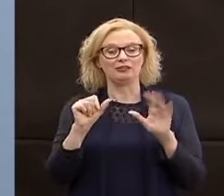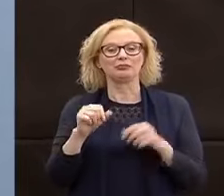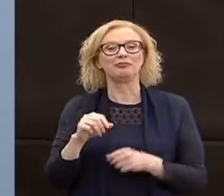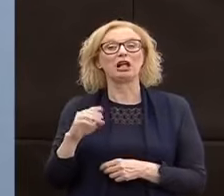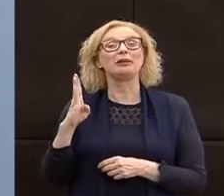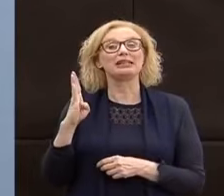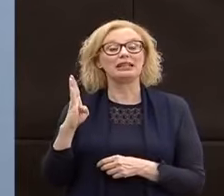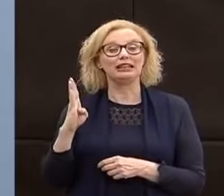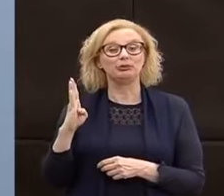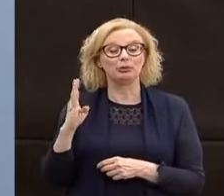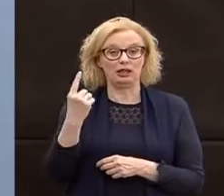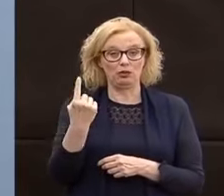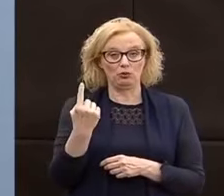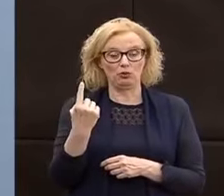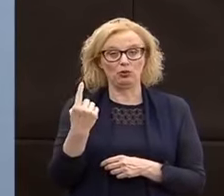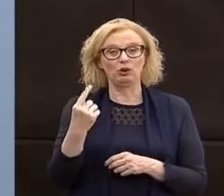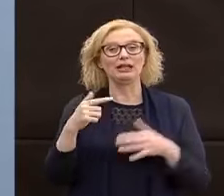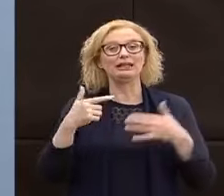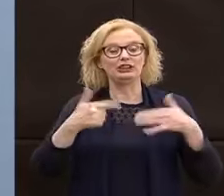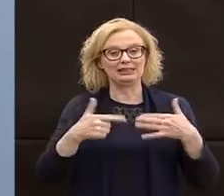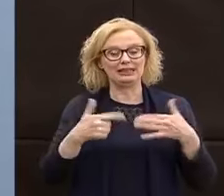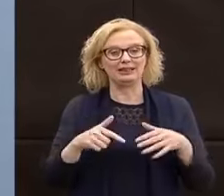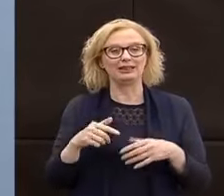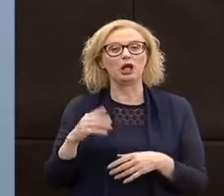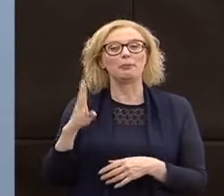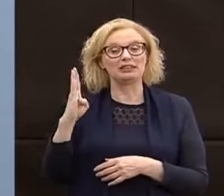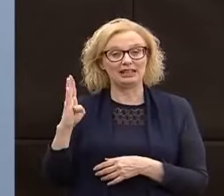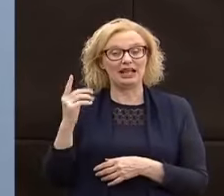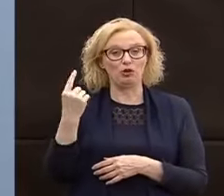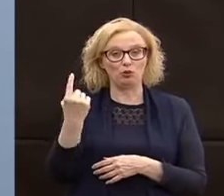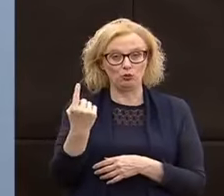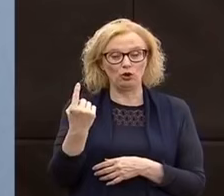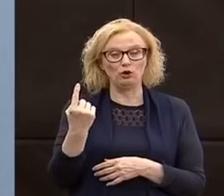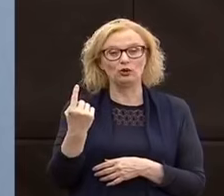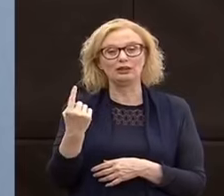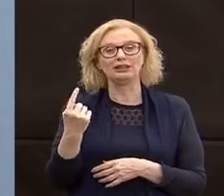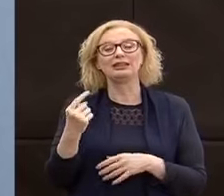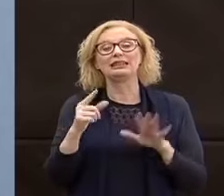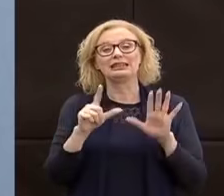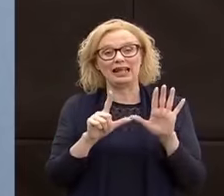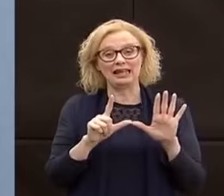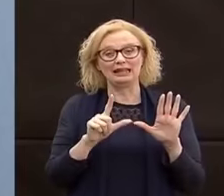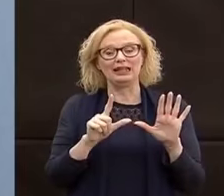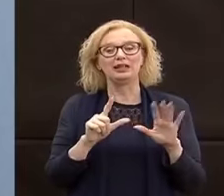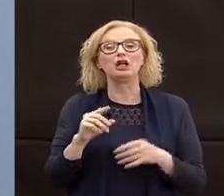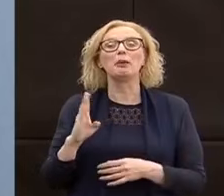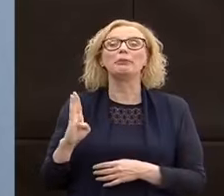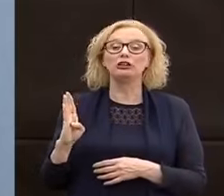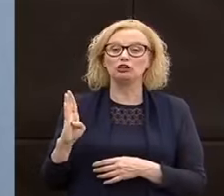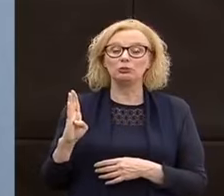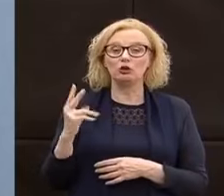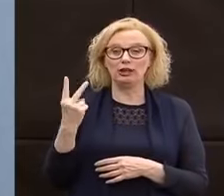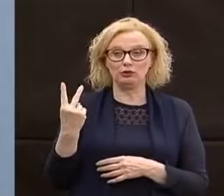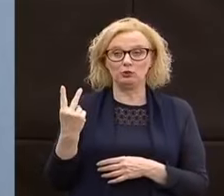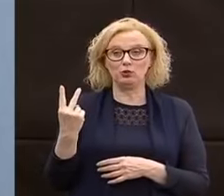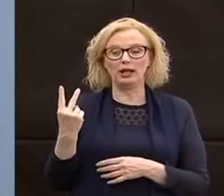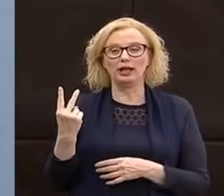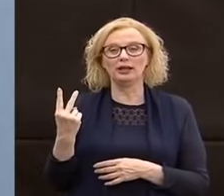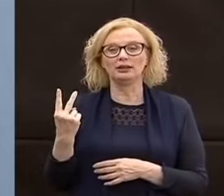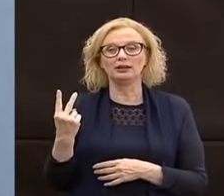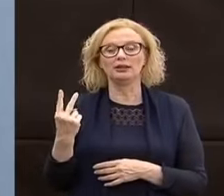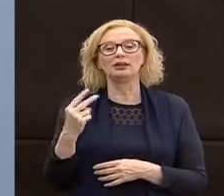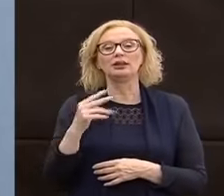a Baselga di Pinè un caso in più che porta a 17, a Besenello un caso in più che porta a 7, a Bleggio Superiore due casi,